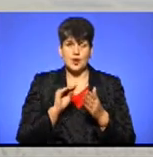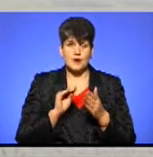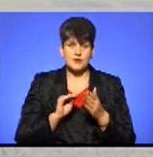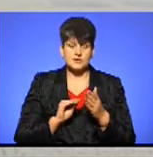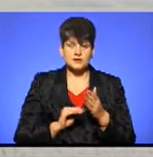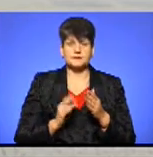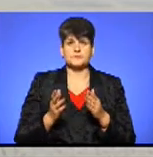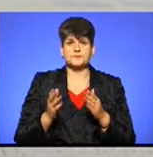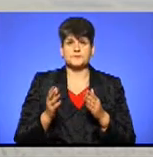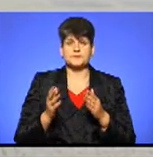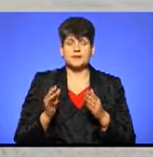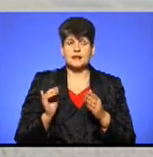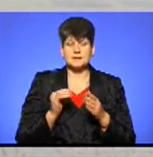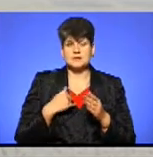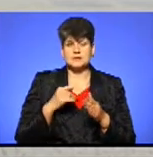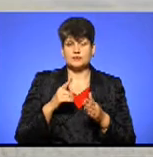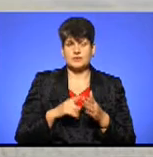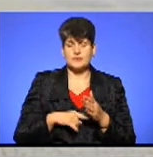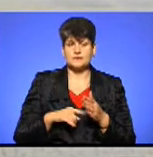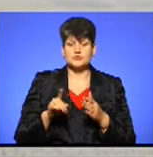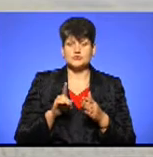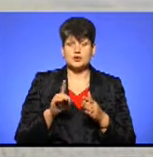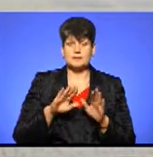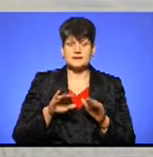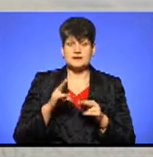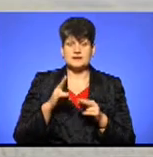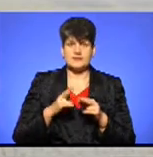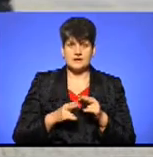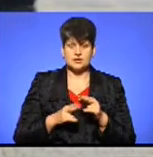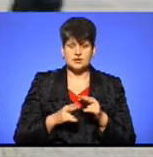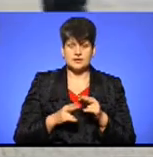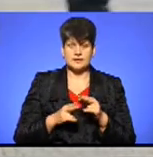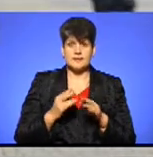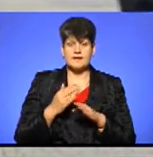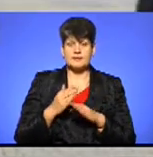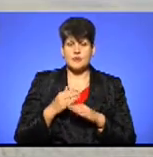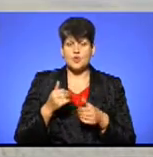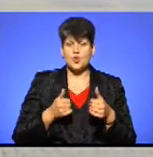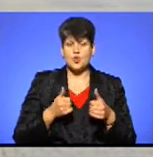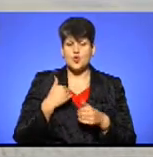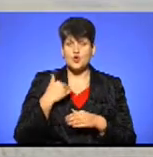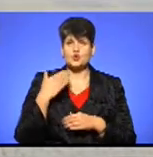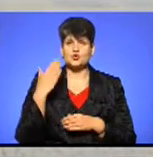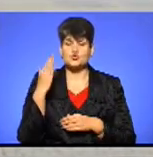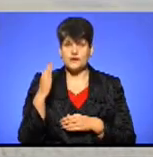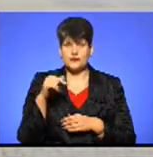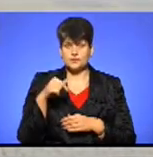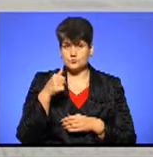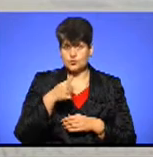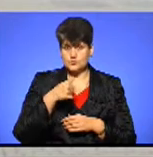потрібно покращувати. І ми сподіваємося, що після завершення етапу голосування цьогорічного